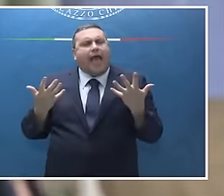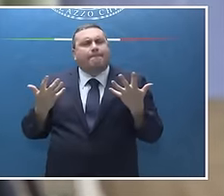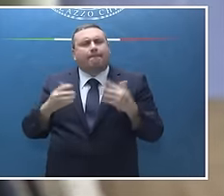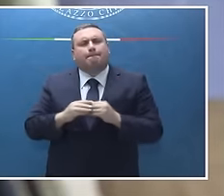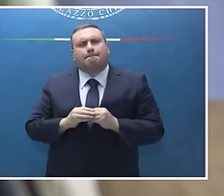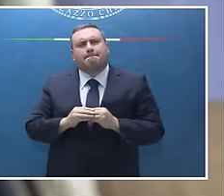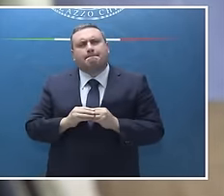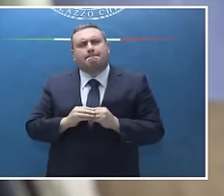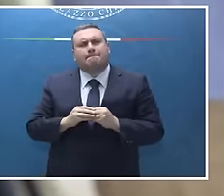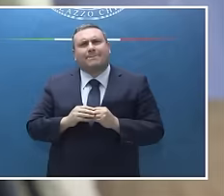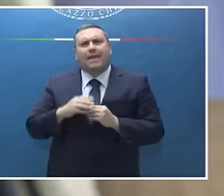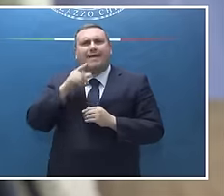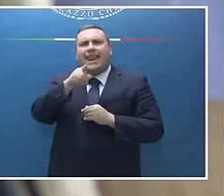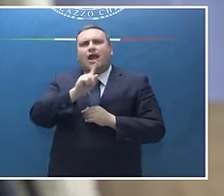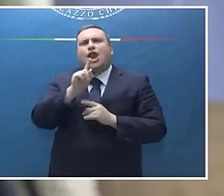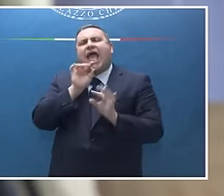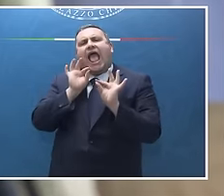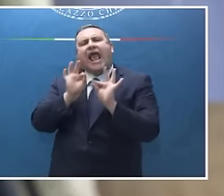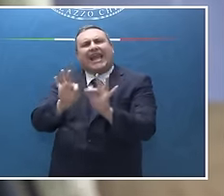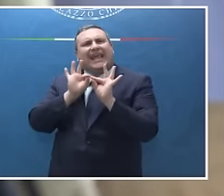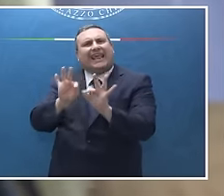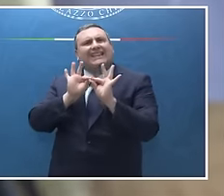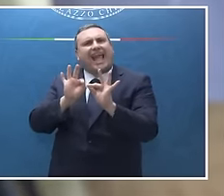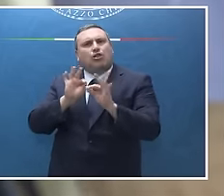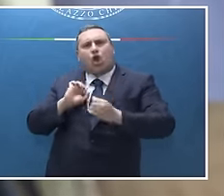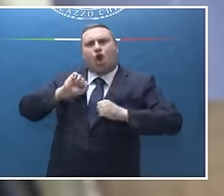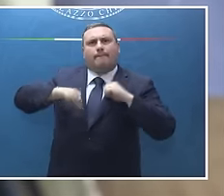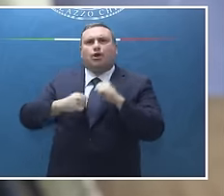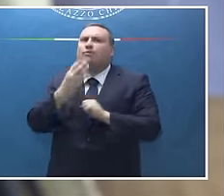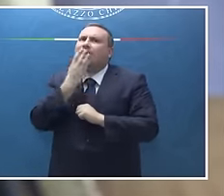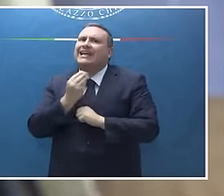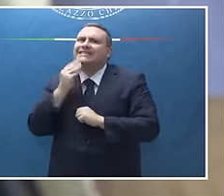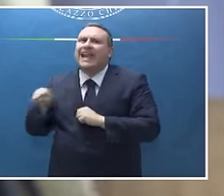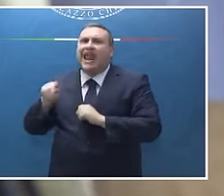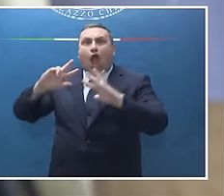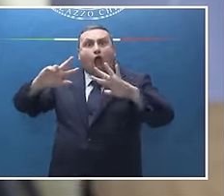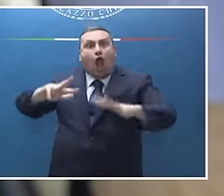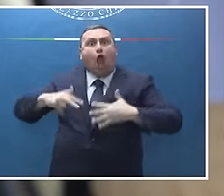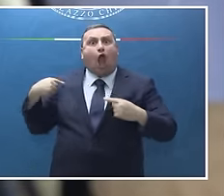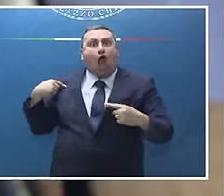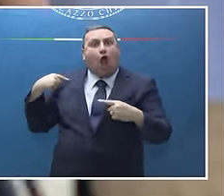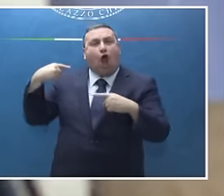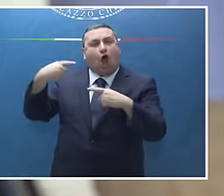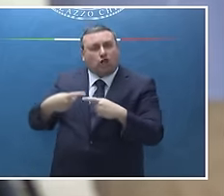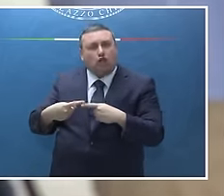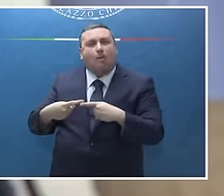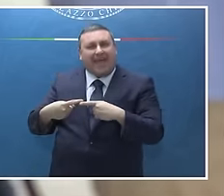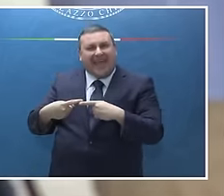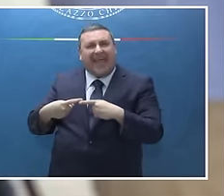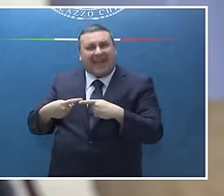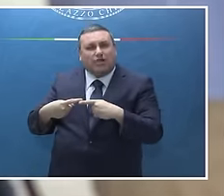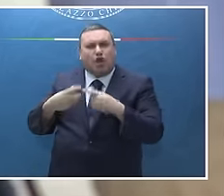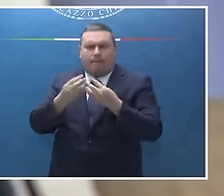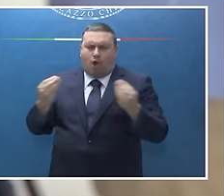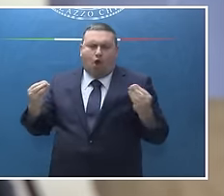non ha criticato abbastanza la condotta dell'Israele. In 8 mesi, in cui si parla di molti migliaia di